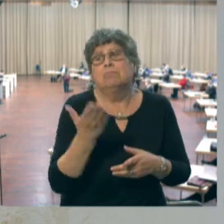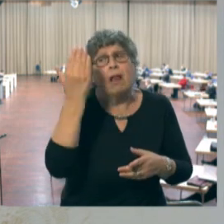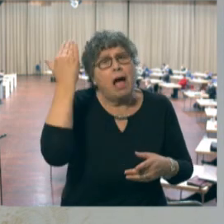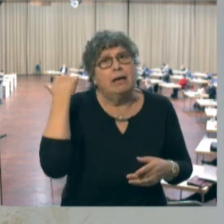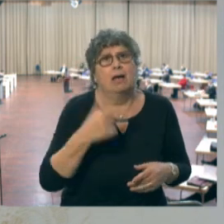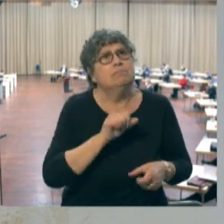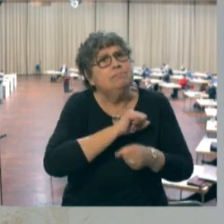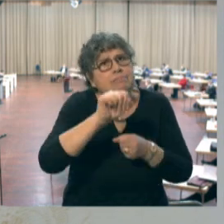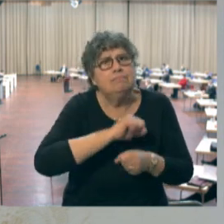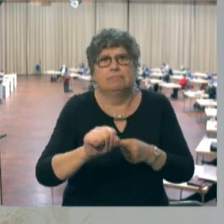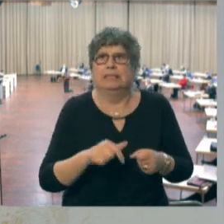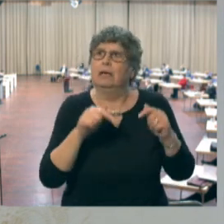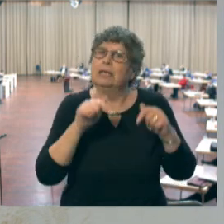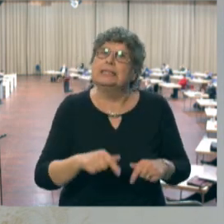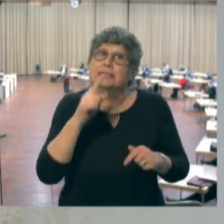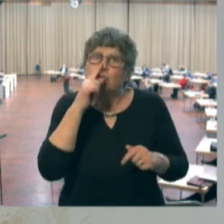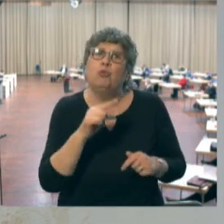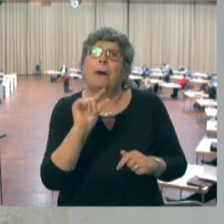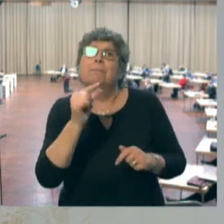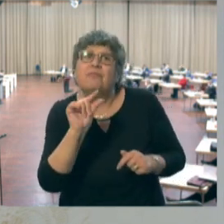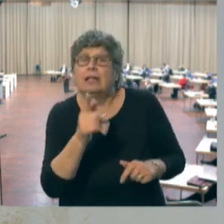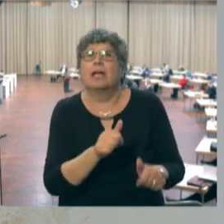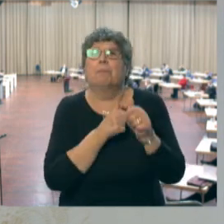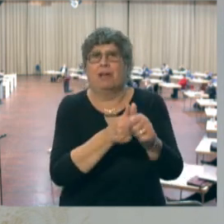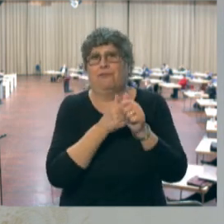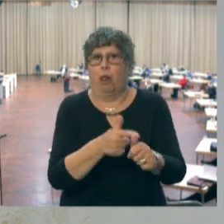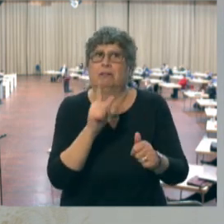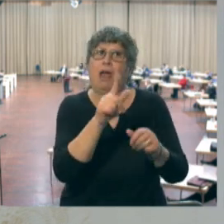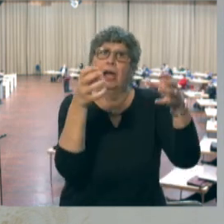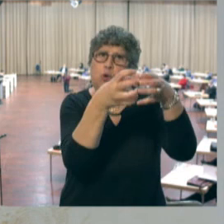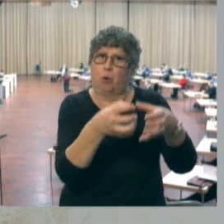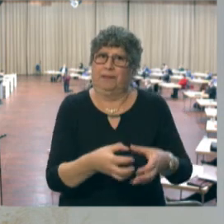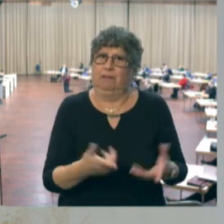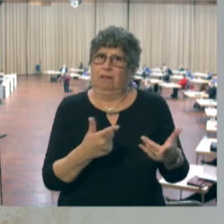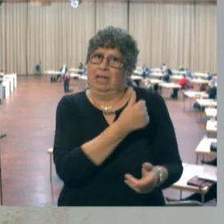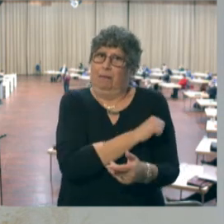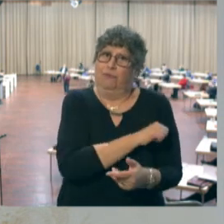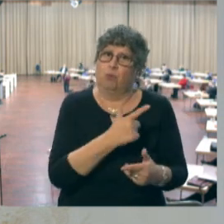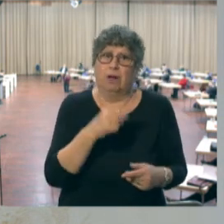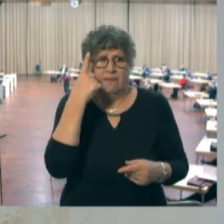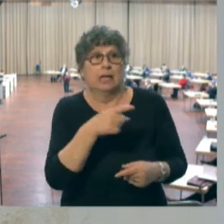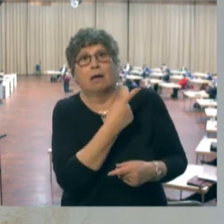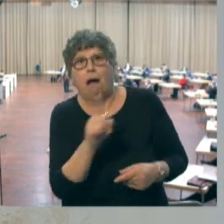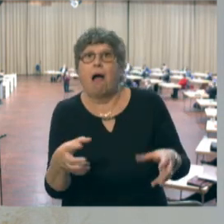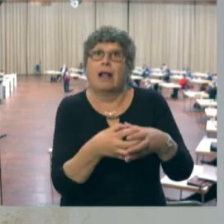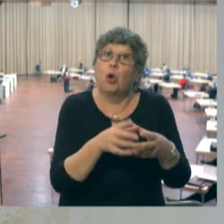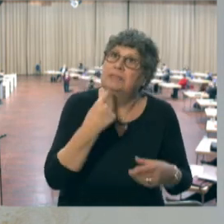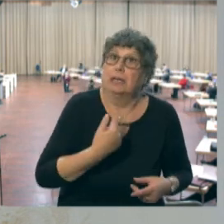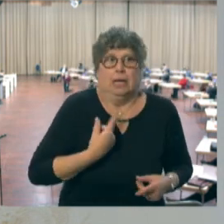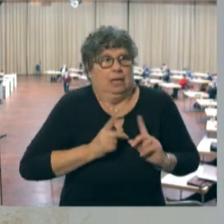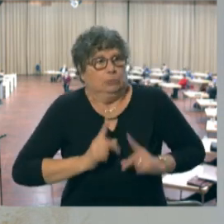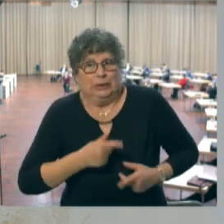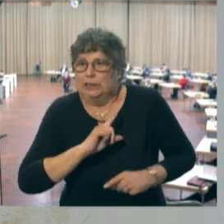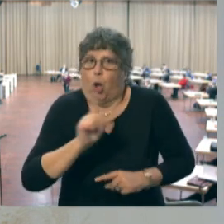nur bedingt eingehalten wird hier im Saarland, die Priorisierung. Ich verstehe ja, dass alle möglichen Gruppen jetzt kommen und sagen, sie sind unbedingt zu